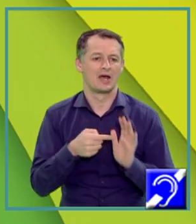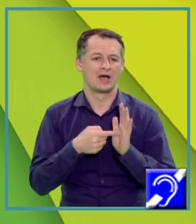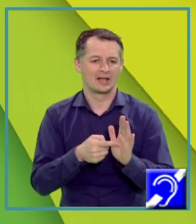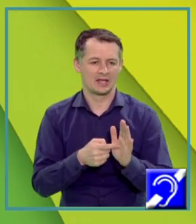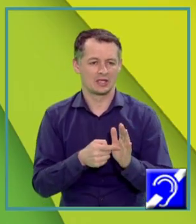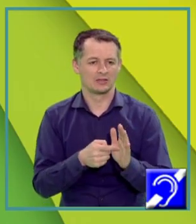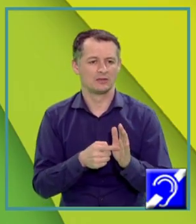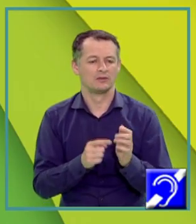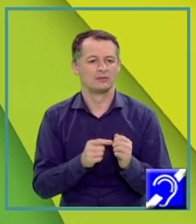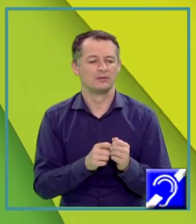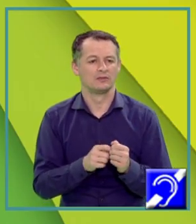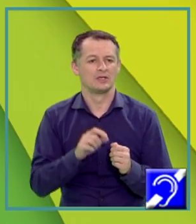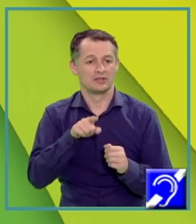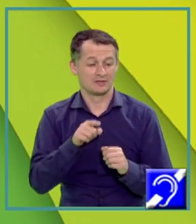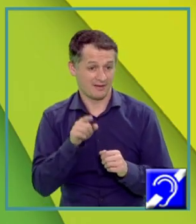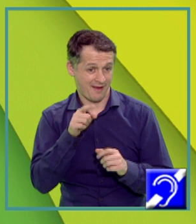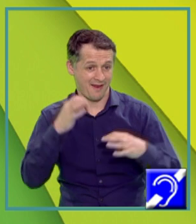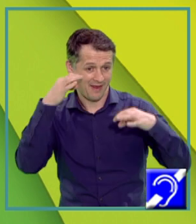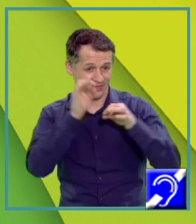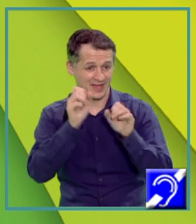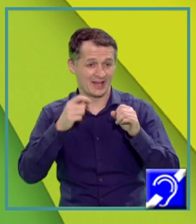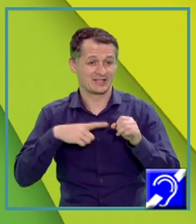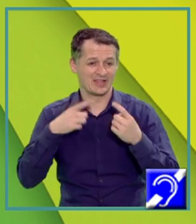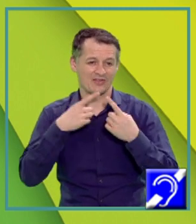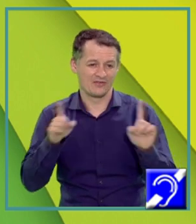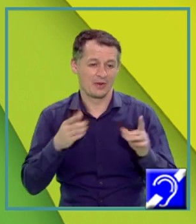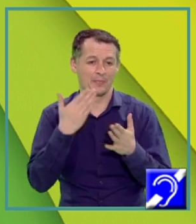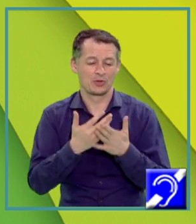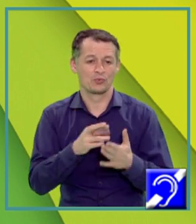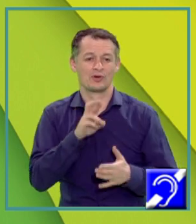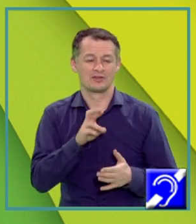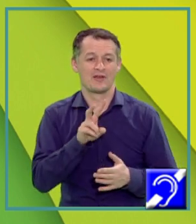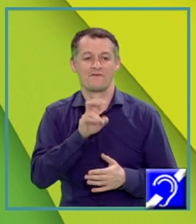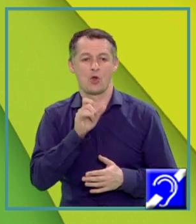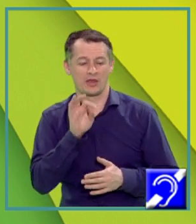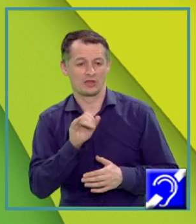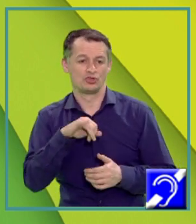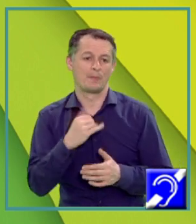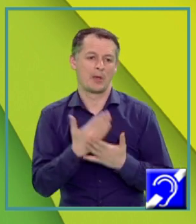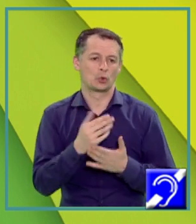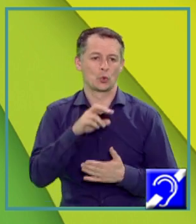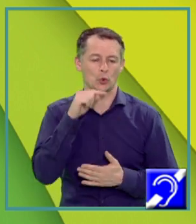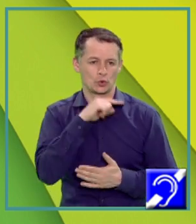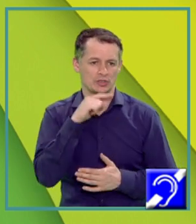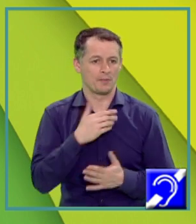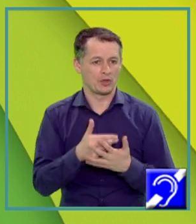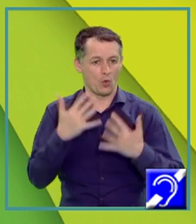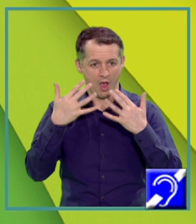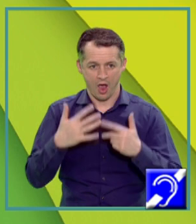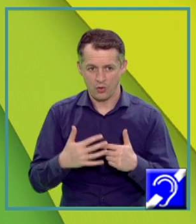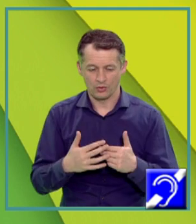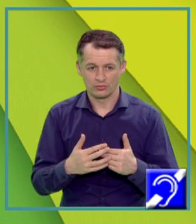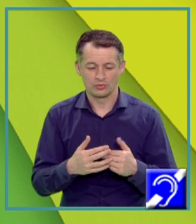de refracție al lentilei este diferit pentru radiația violet și pentru radiația roșie Pentru a calcula